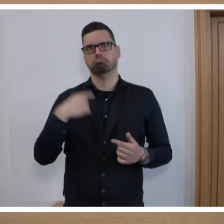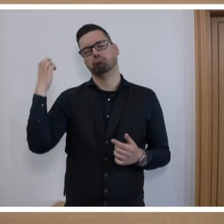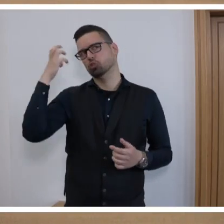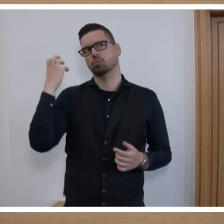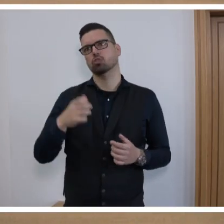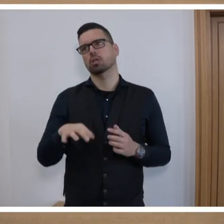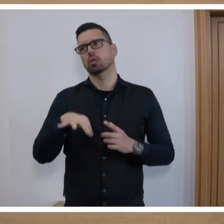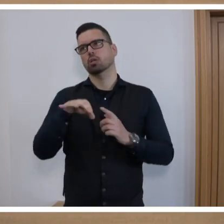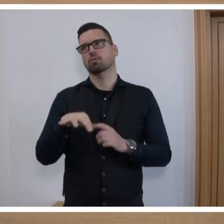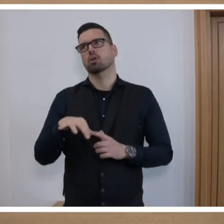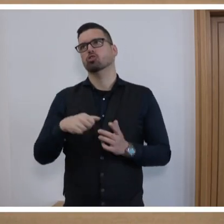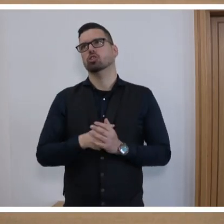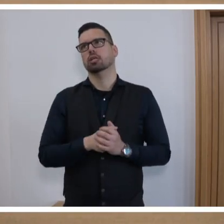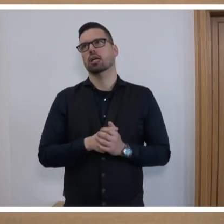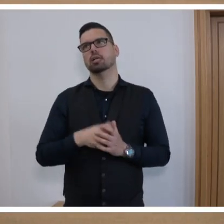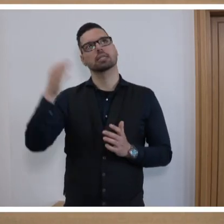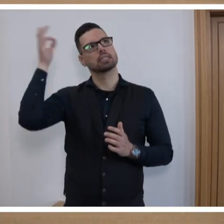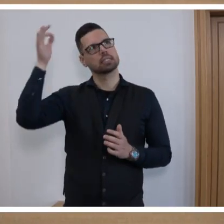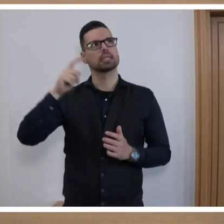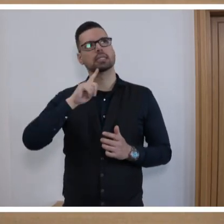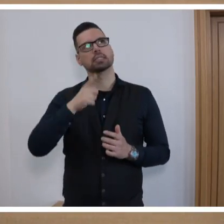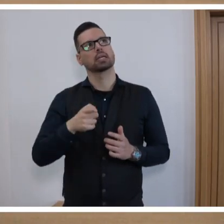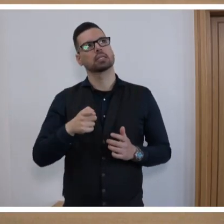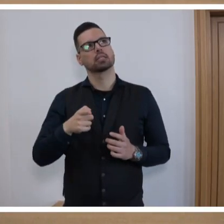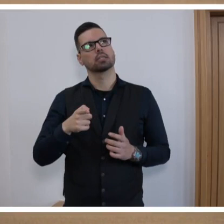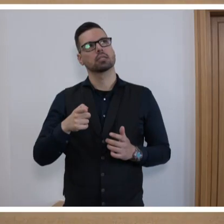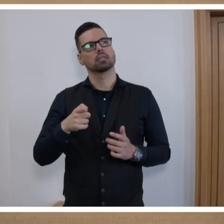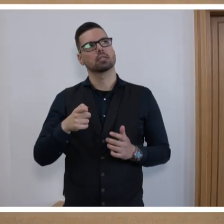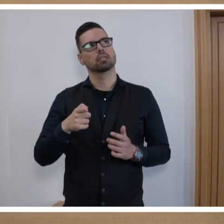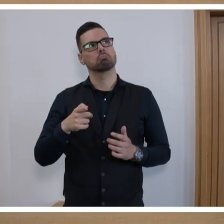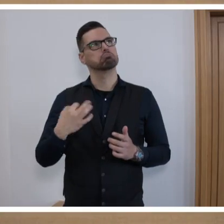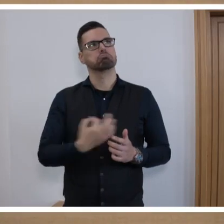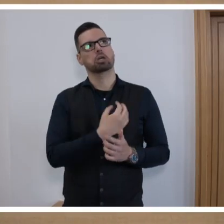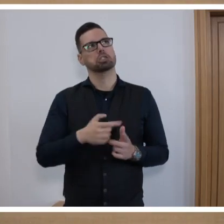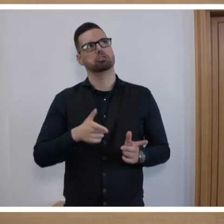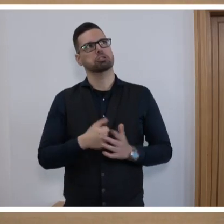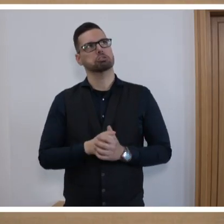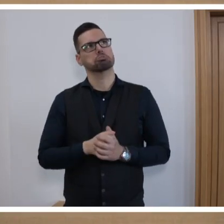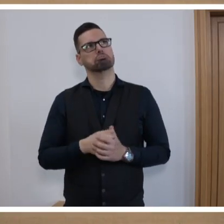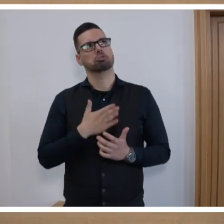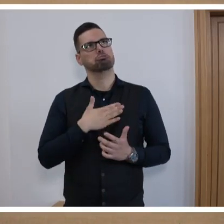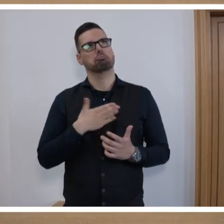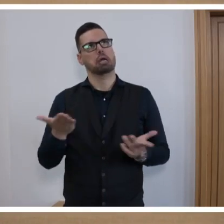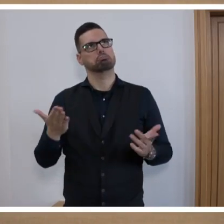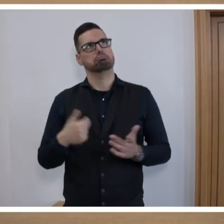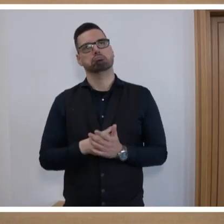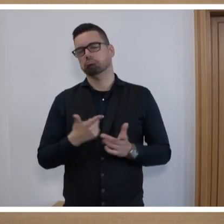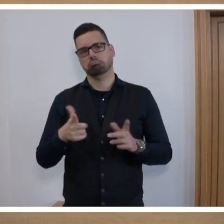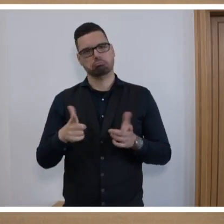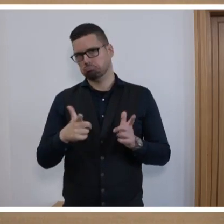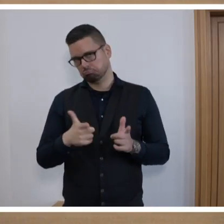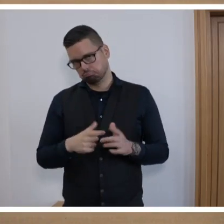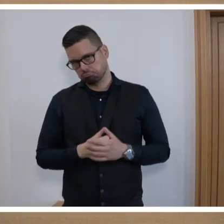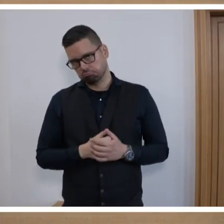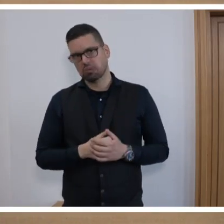ein Quirschi da auf die Idee käme und würde sagen, mit dem Saarland habe ich nichts am Hut, das geht mich nichts an. So liegen wir auch